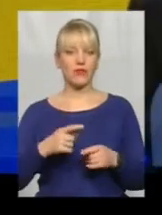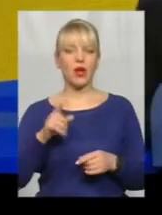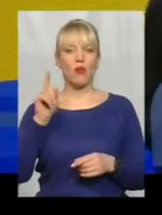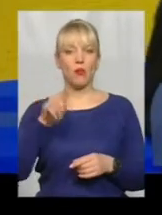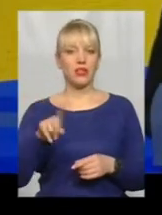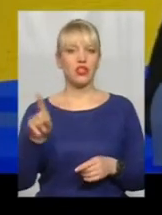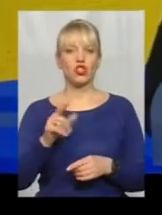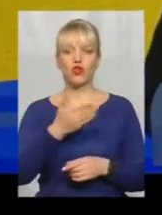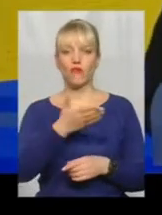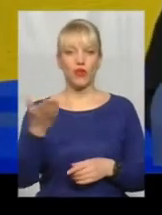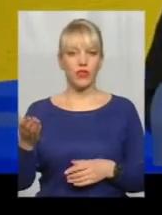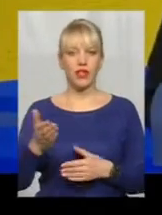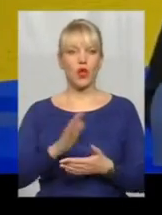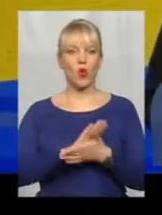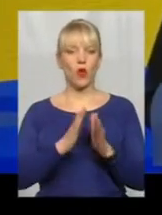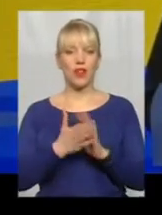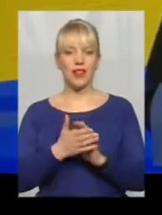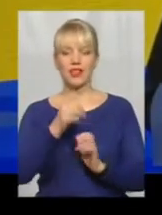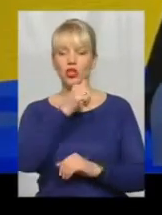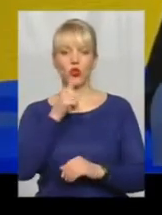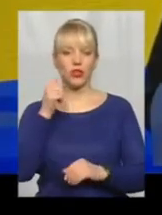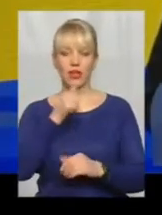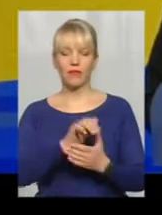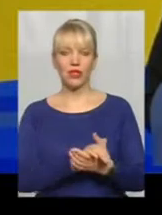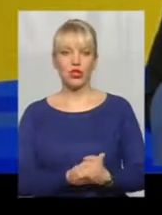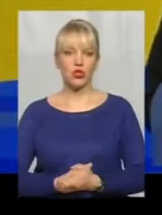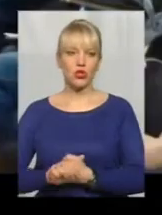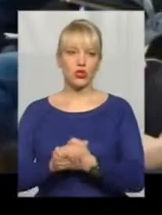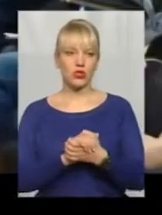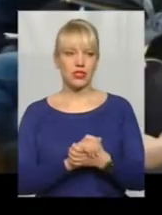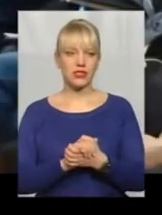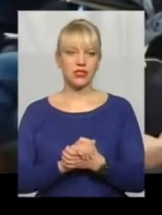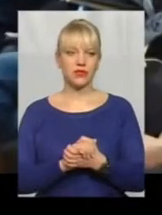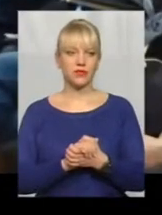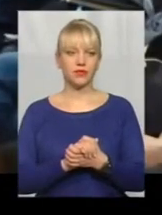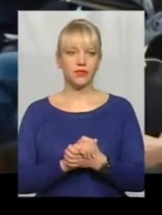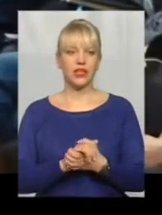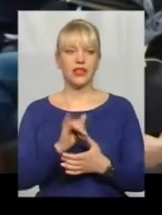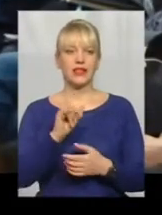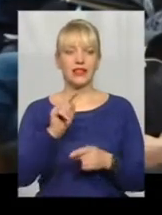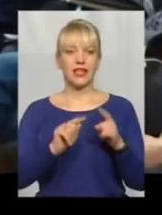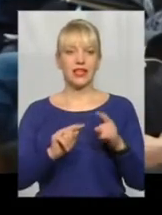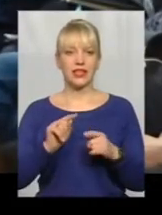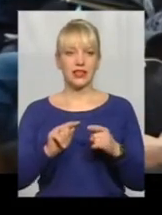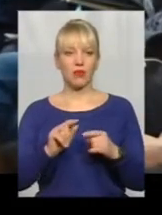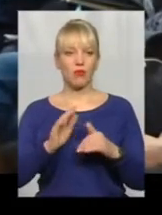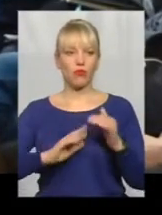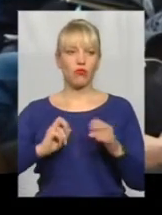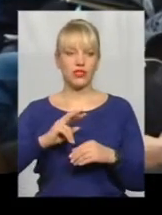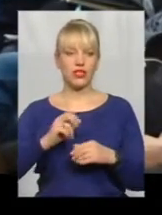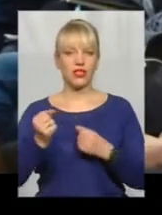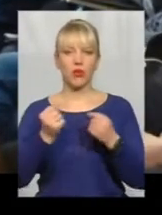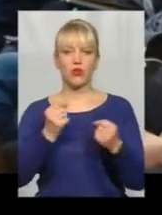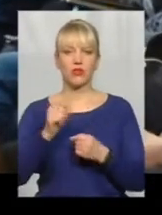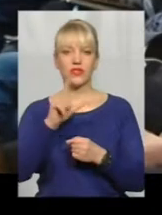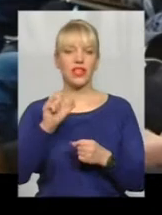таємний союз з контрреформаторами і рефаншистами і деяких професійних борців за